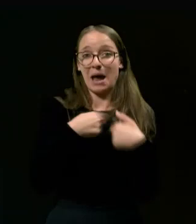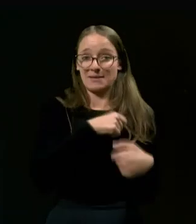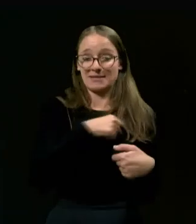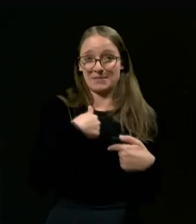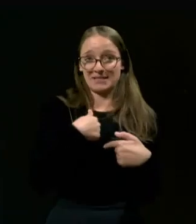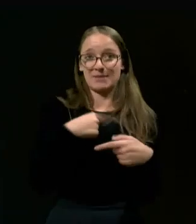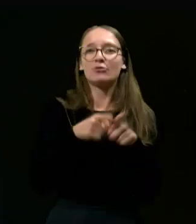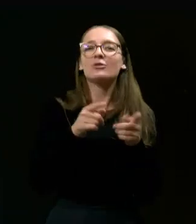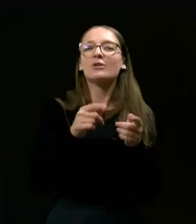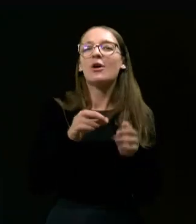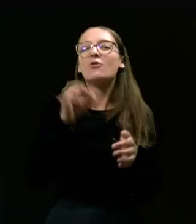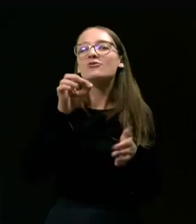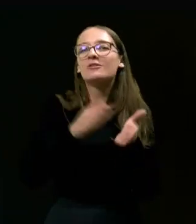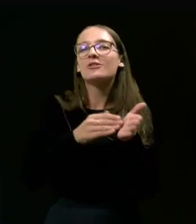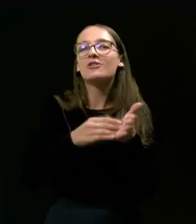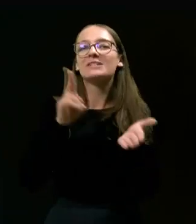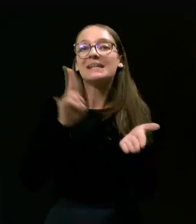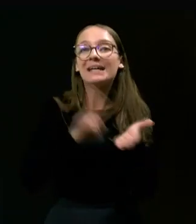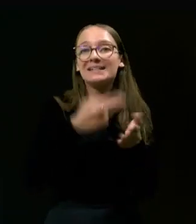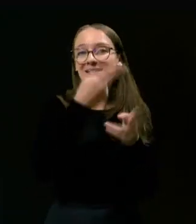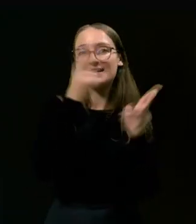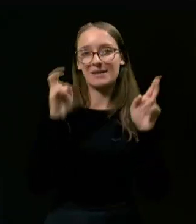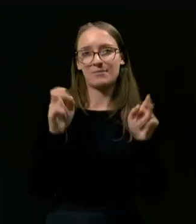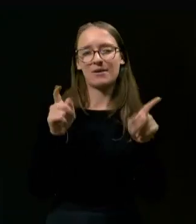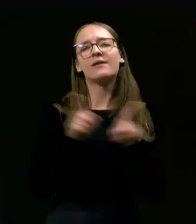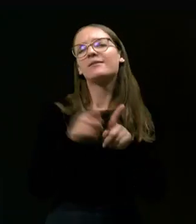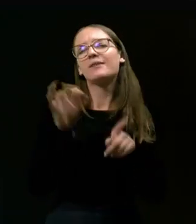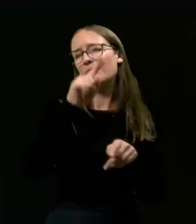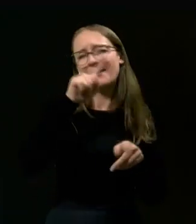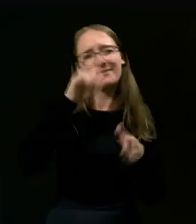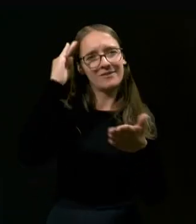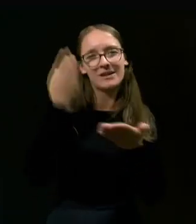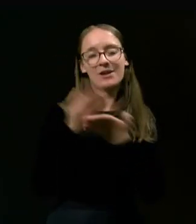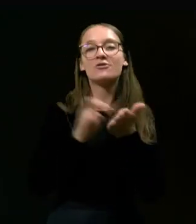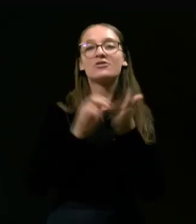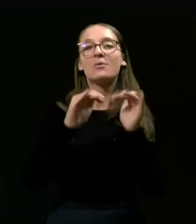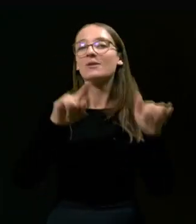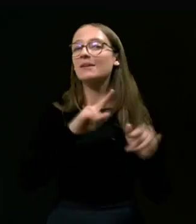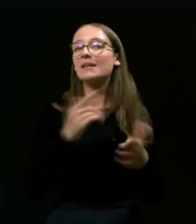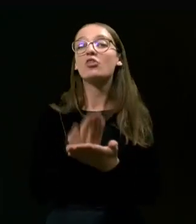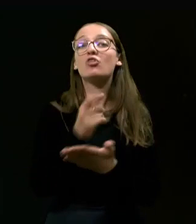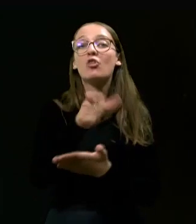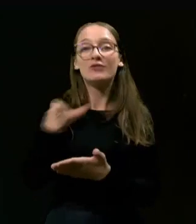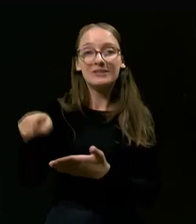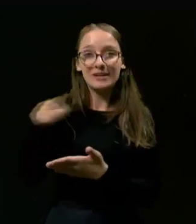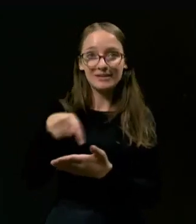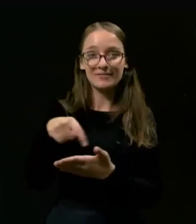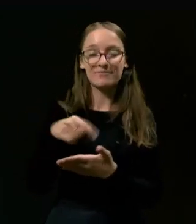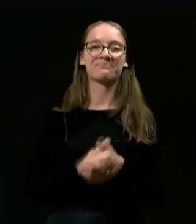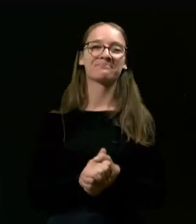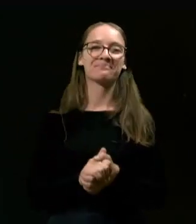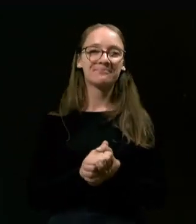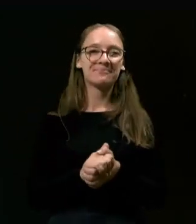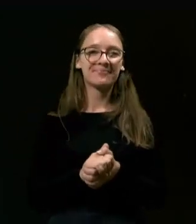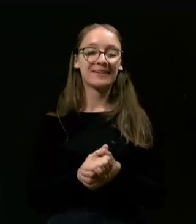Včasih tudi do kakšni resni temi. In tak, da nišče ni verjel, še posebej ne novinari, da se zrteja podajo.